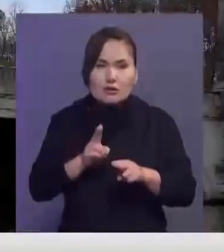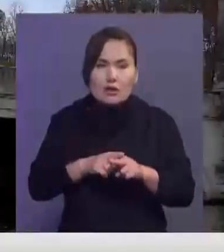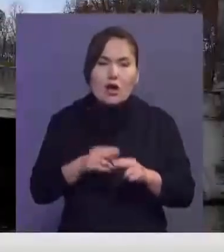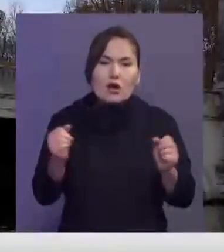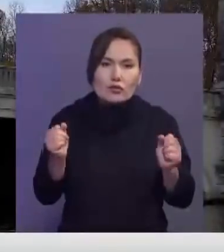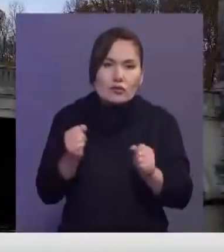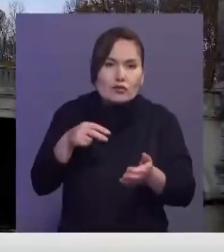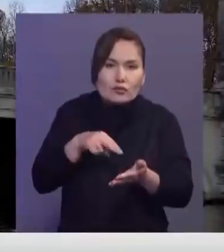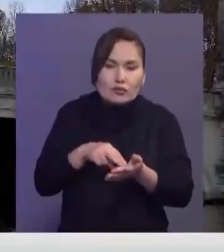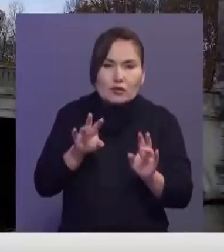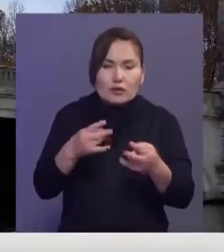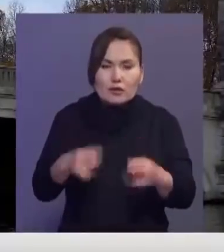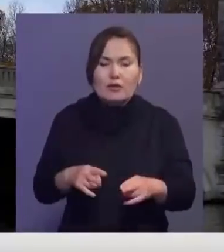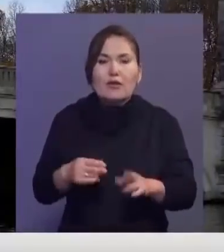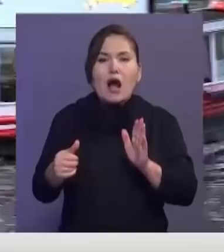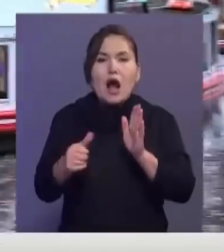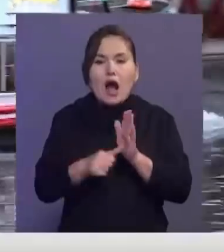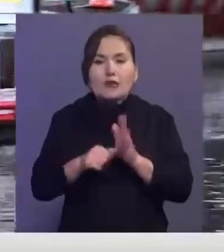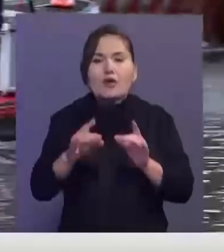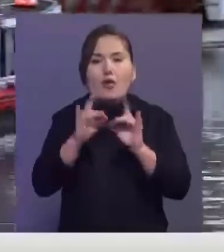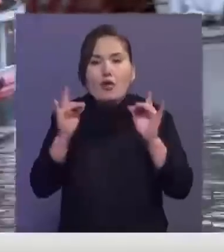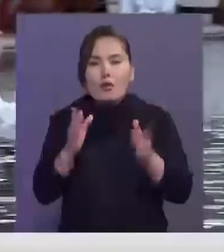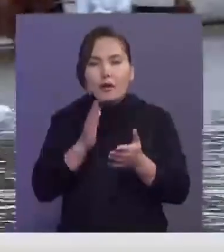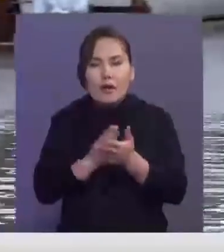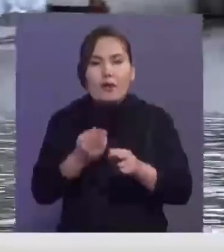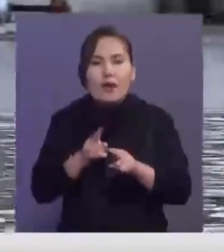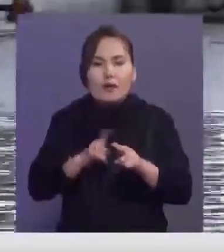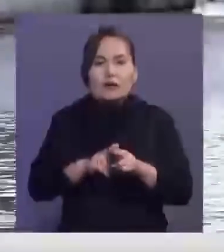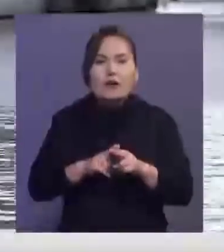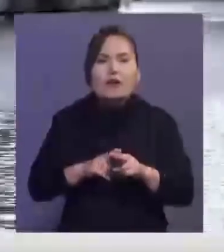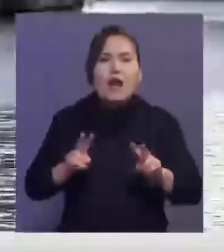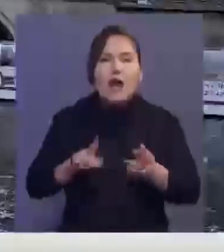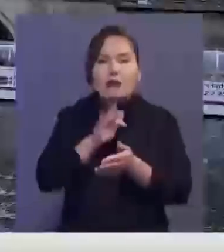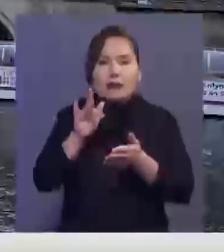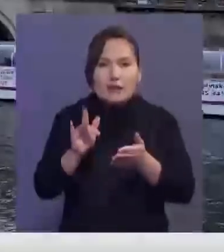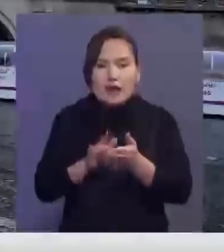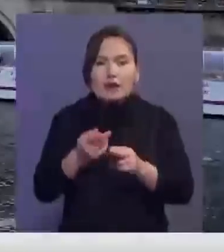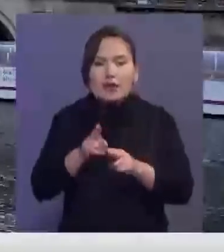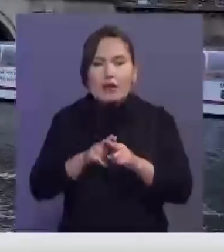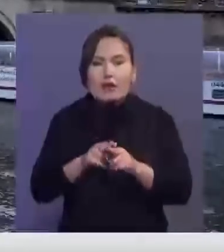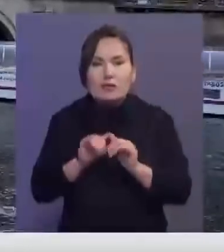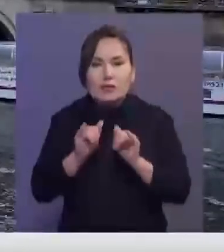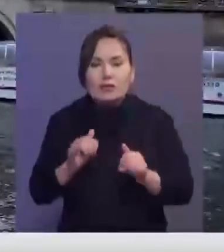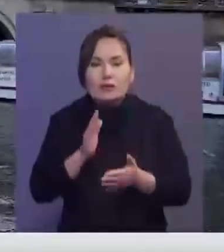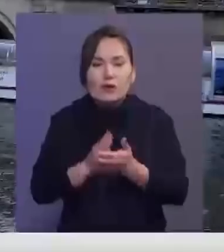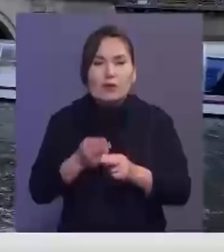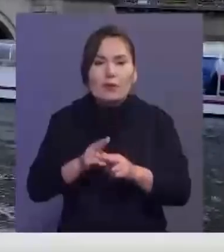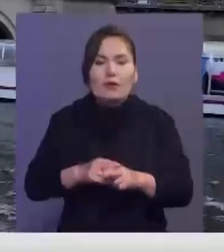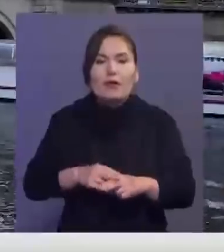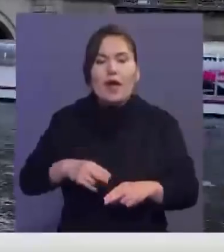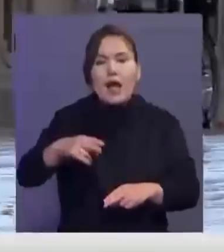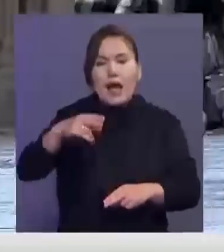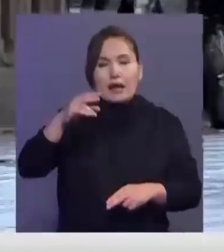Есте салайық ел ұрдада қазір алты көпір бар. Өзге елдің асыналарымен салыстырсақ көз өткіш азар ене. Мәселем, Берлинді өткілдір саны жерім